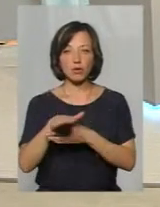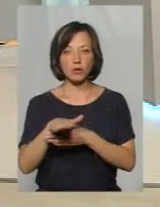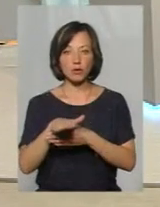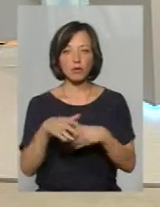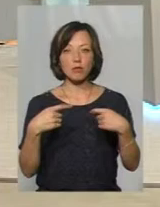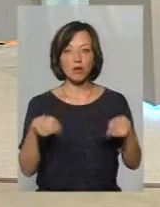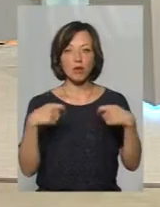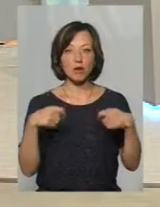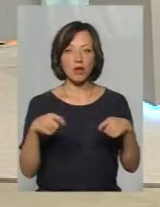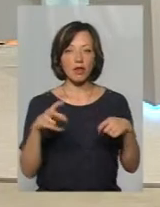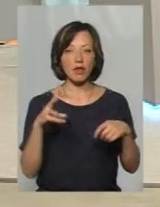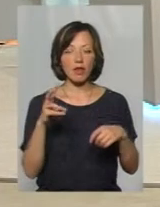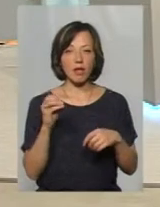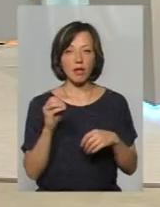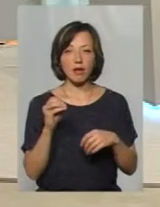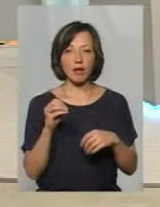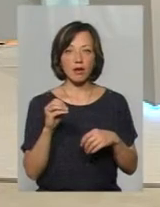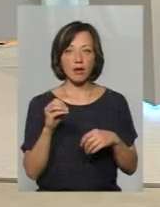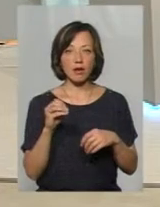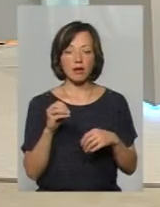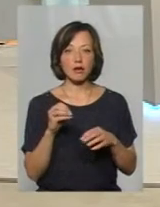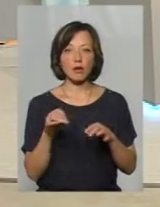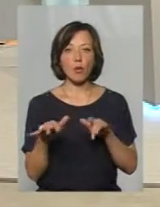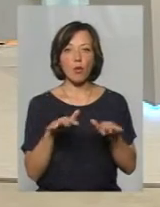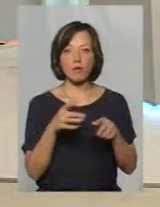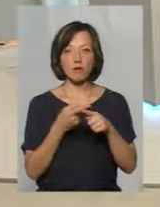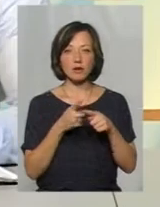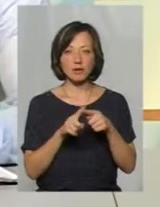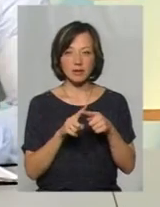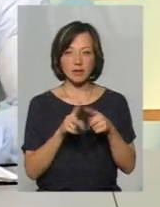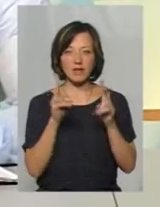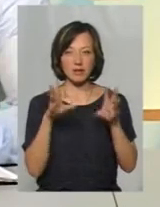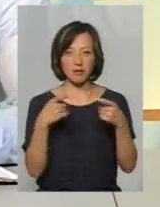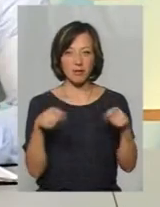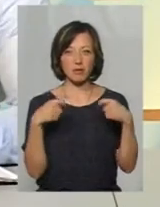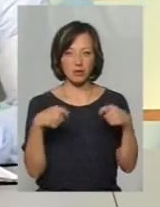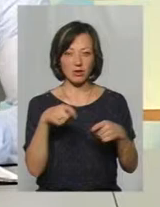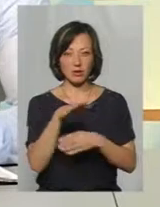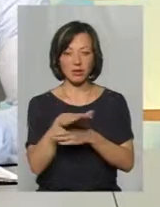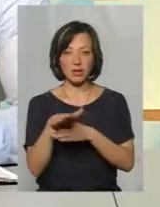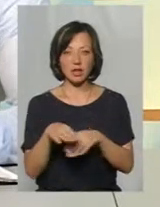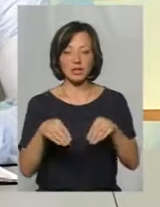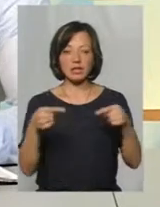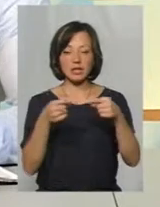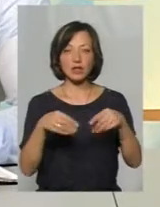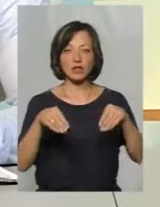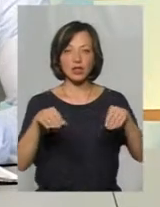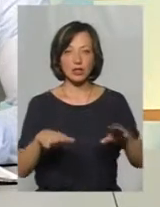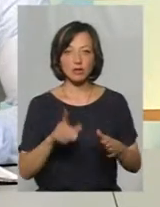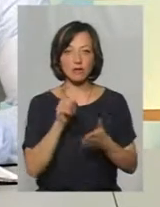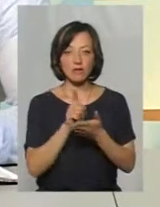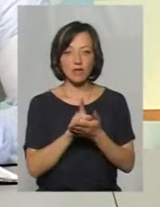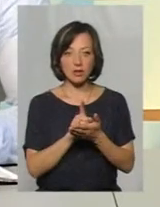продажу об'єктів нерухомості, які, згідно рішення сесії, теж повинні